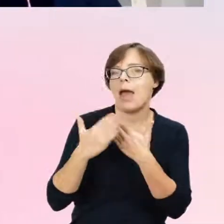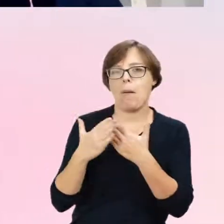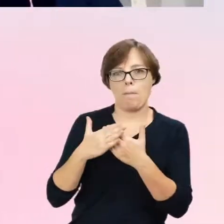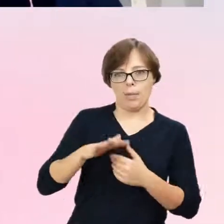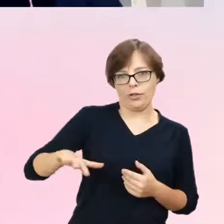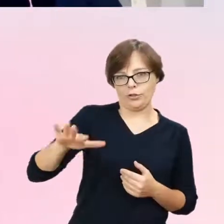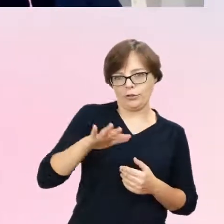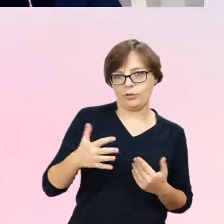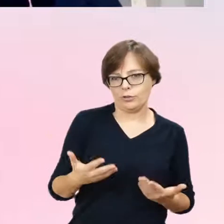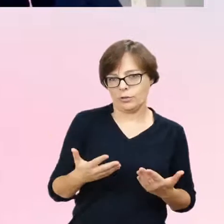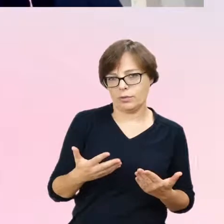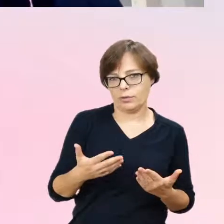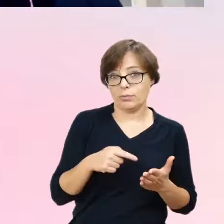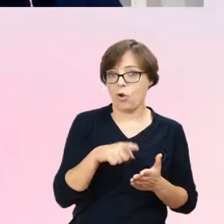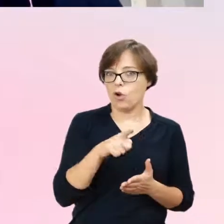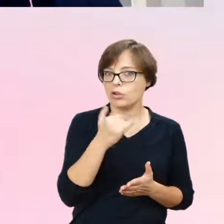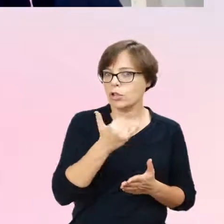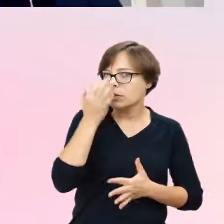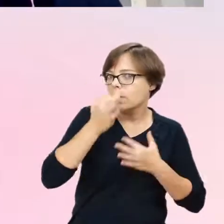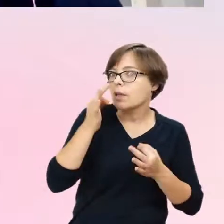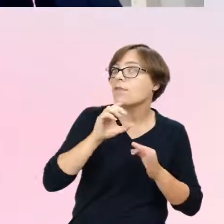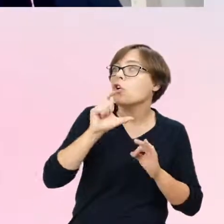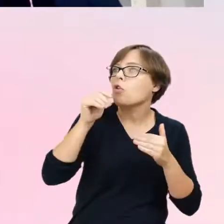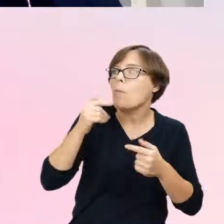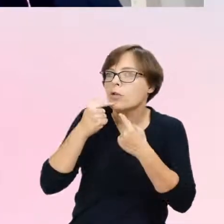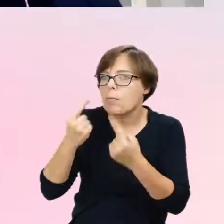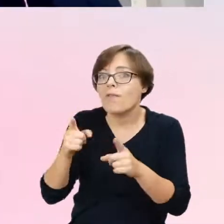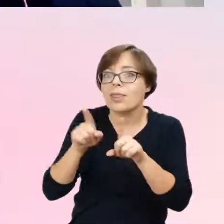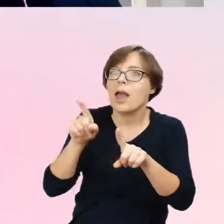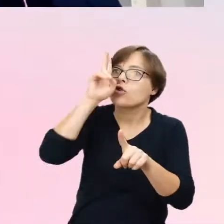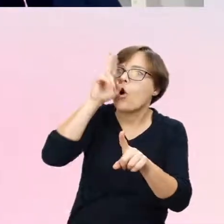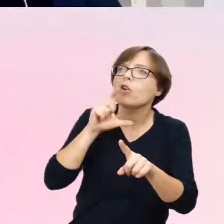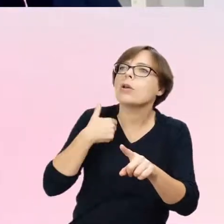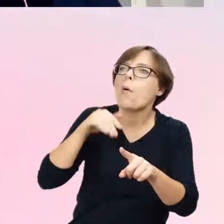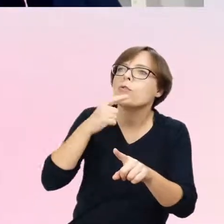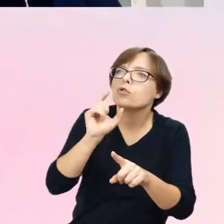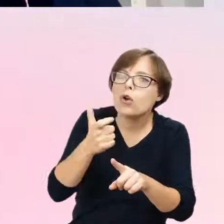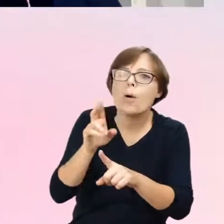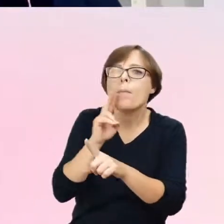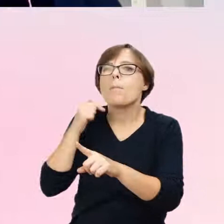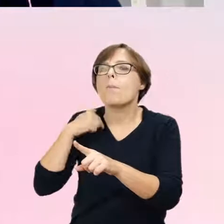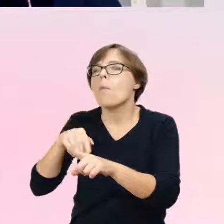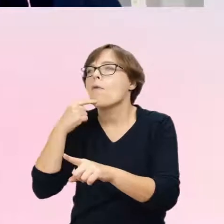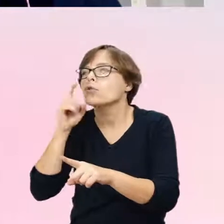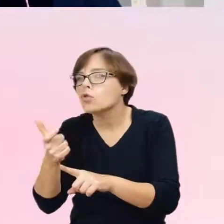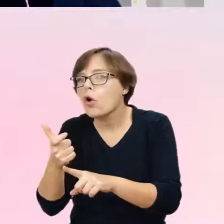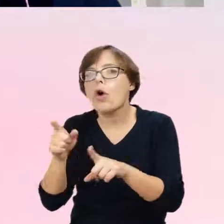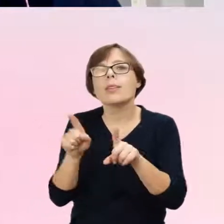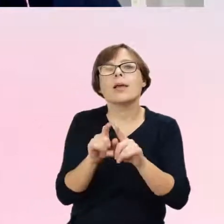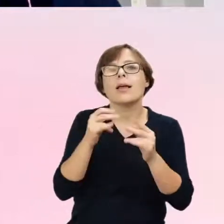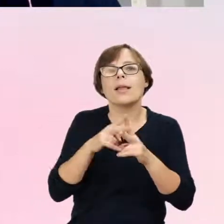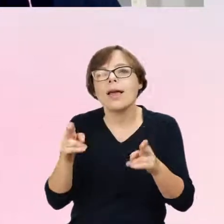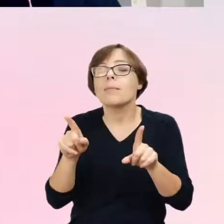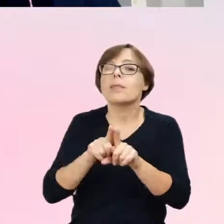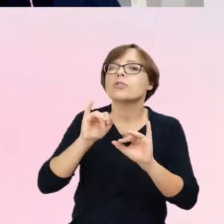się zastanawia, co właściwie może tym rodzicom powiedzieć, co któremu i na jakim etapie i jakiej pomocy oczekiwać,